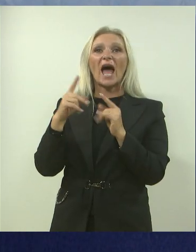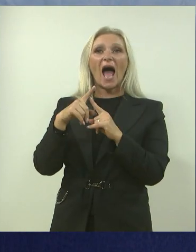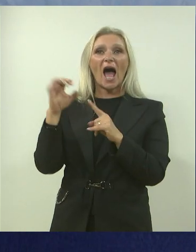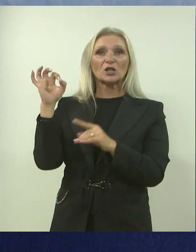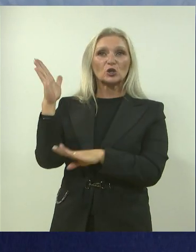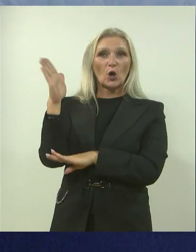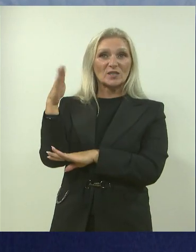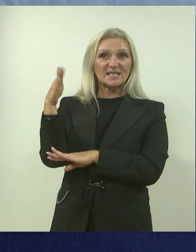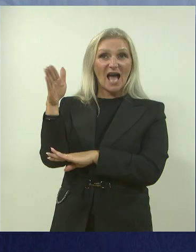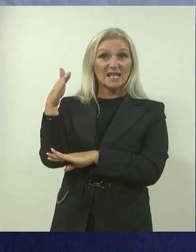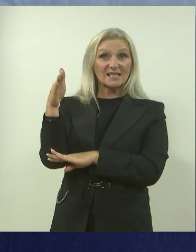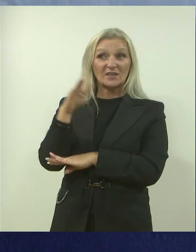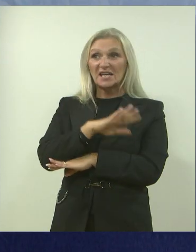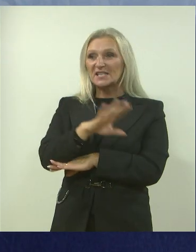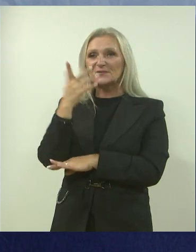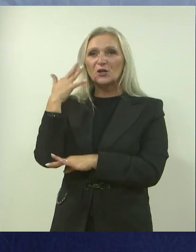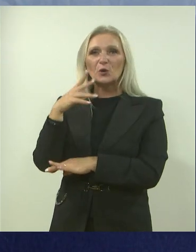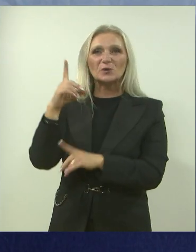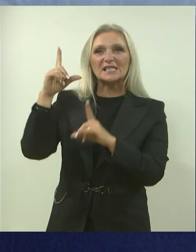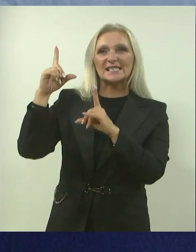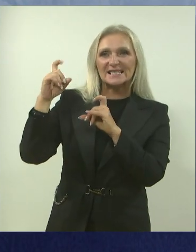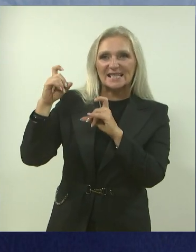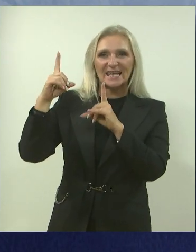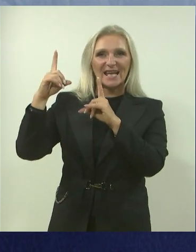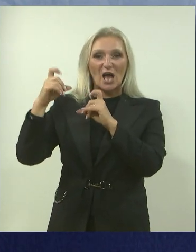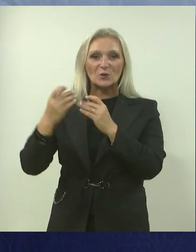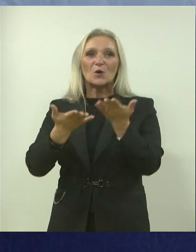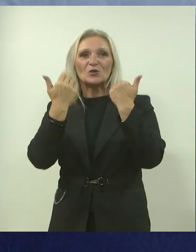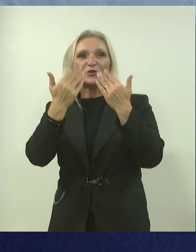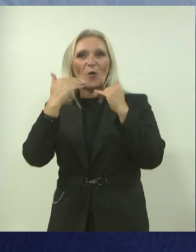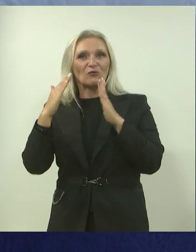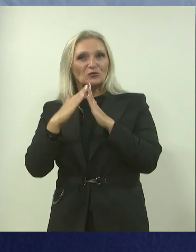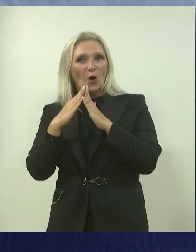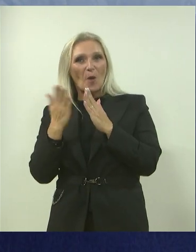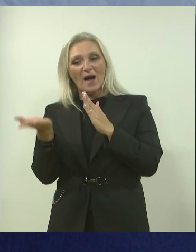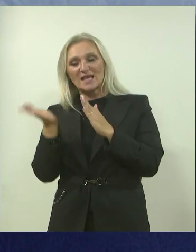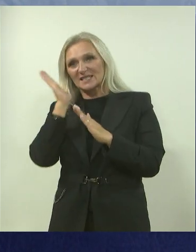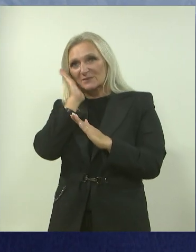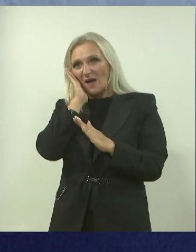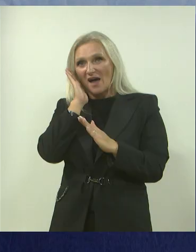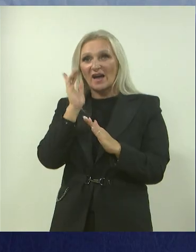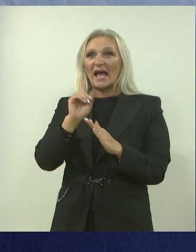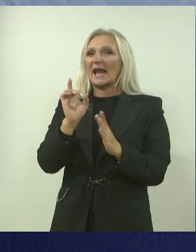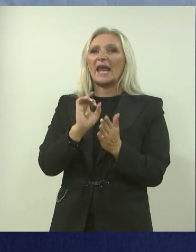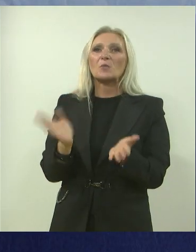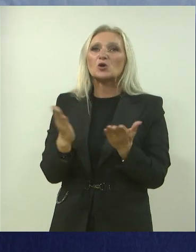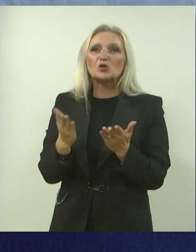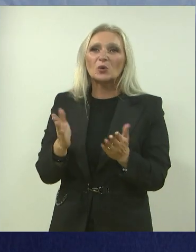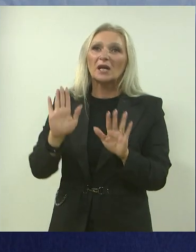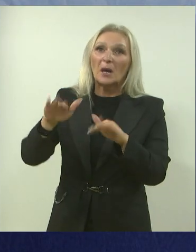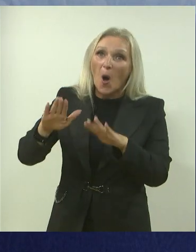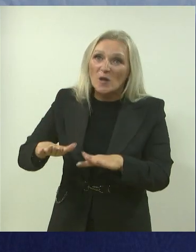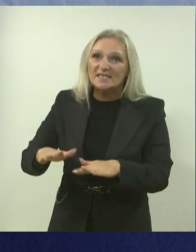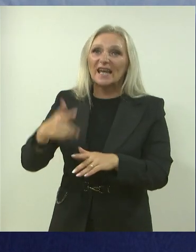god sam došao, ljudi dolaze, prilaze, slikali bi se s vama u dom, ili bi vas, prezda prespavate, da se nikud ne žurite, pa budete tu dva